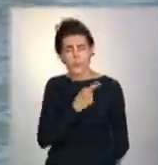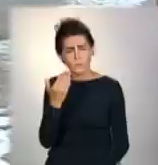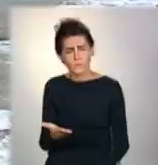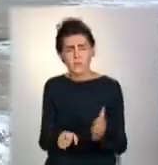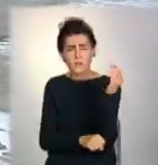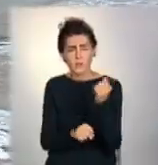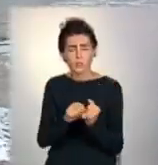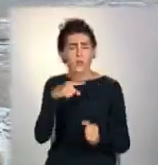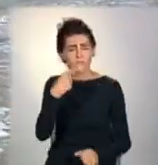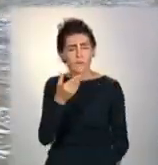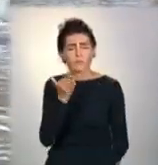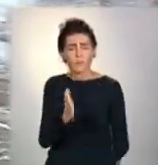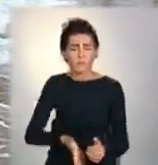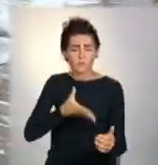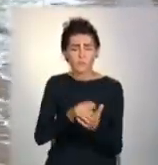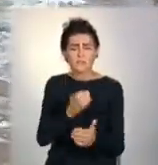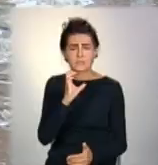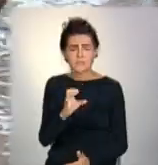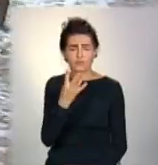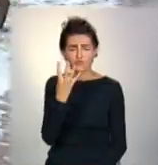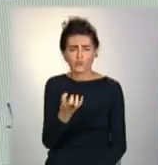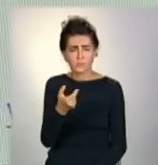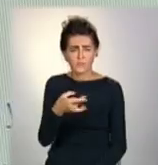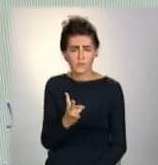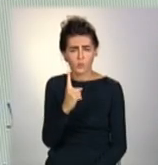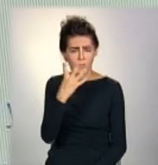Роботодавці обіцяють платити від 400 гривень на день.